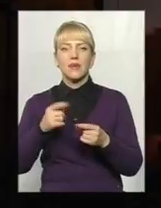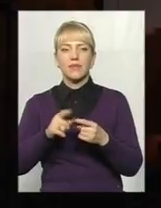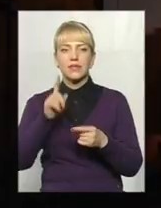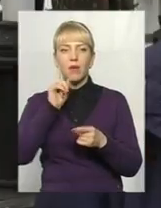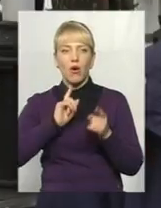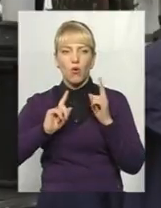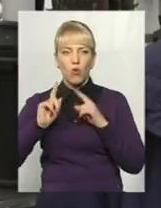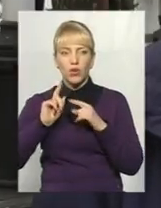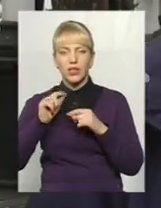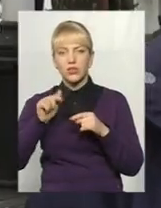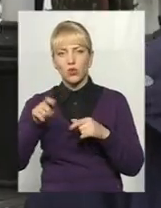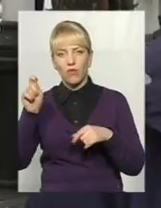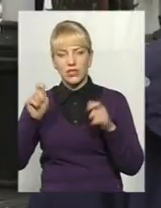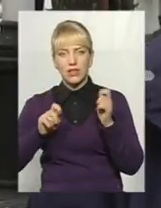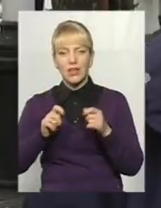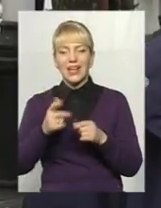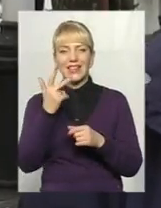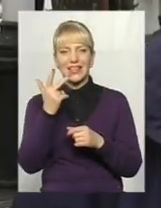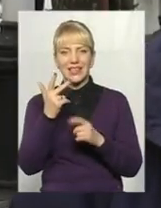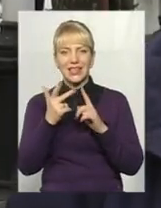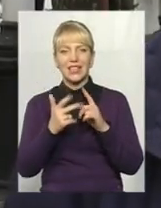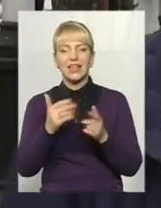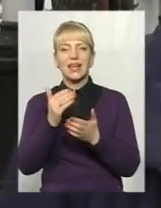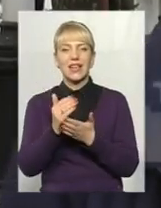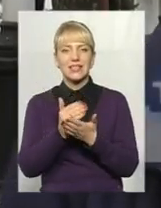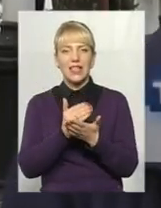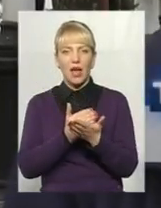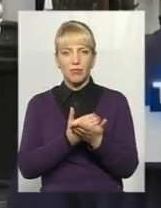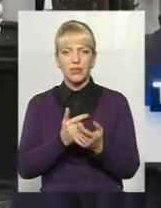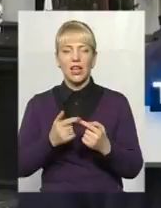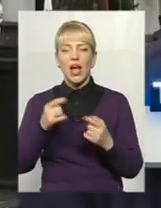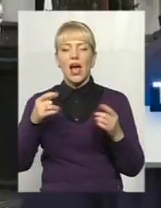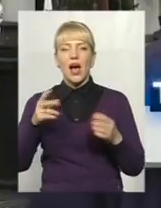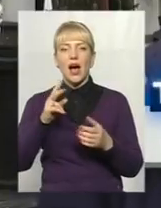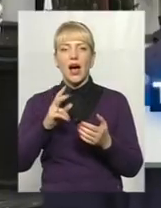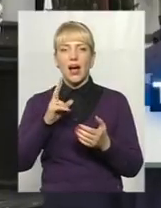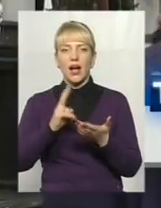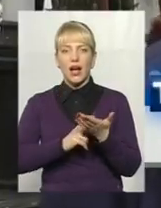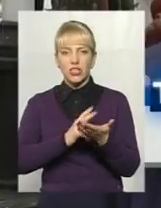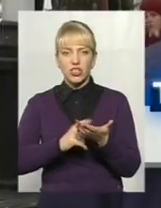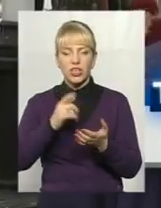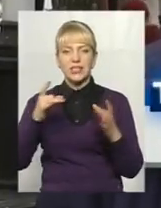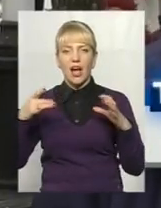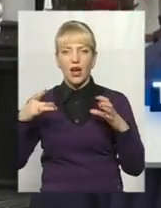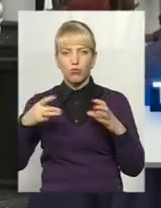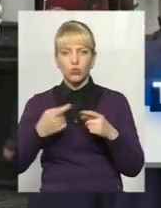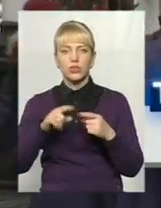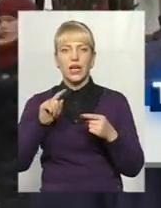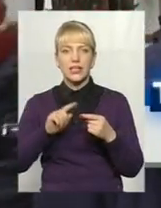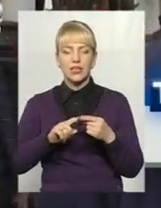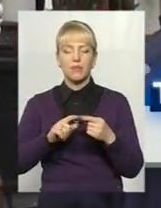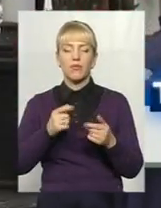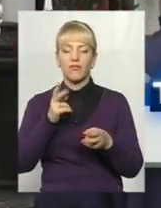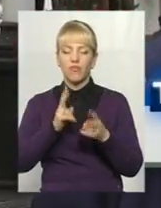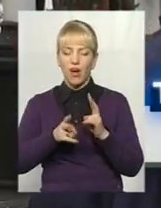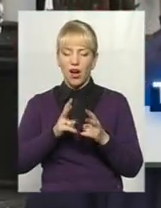смаколиків. Окрім трьох рецептів гарбузової каші, яку ми традиційно варимо і пригощаємо наших відвідувачів, крім